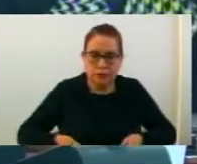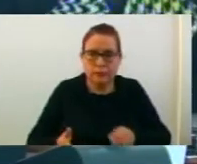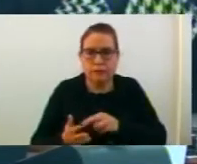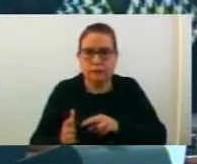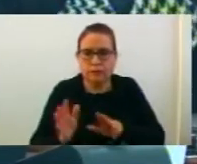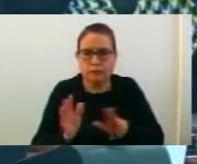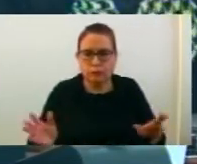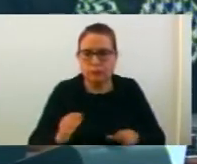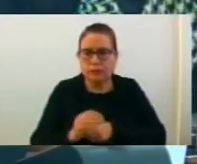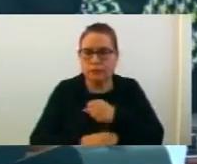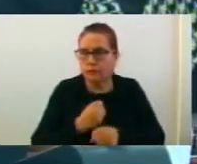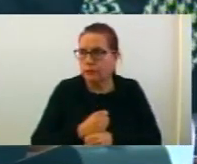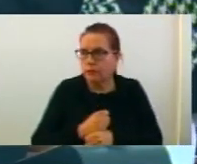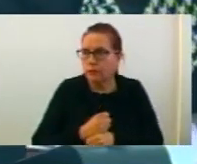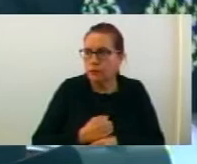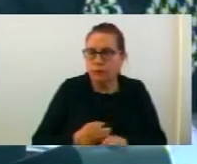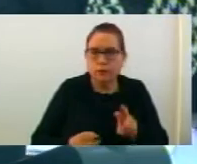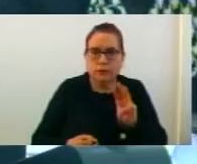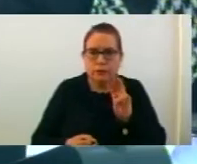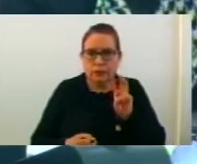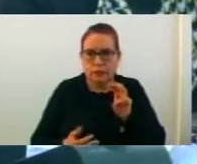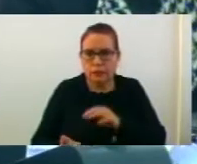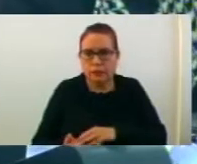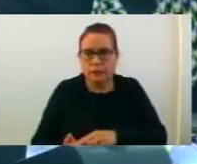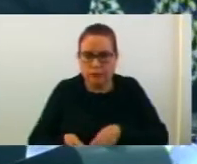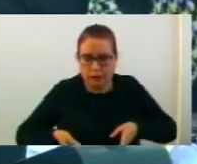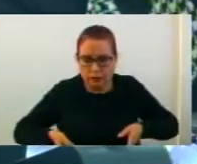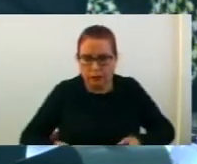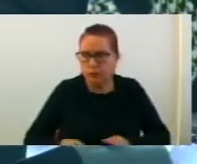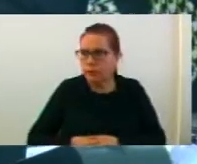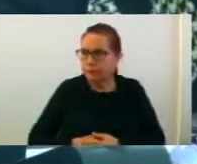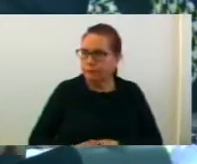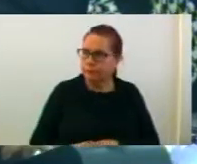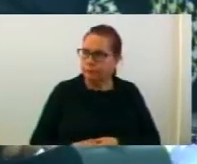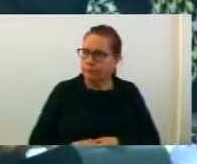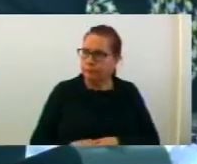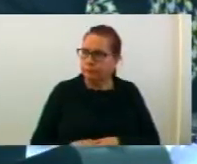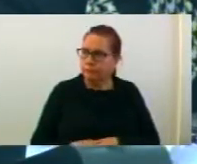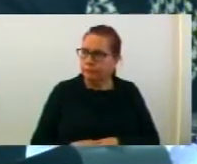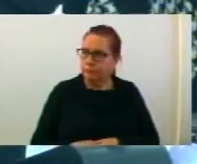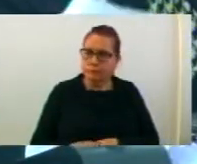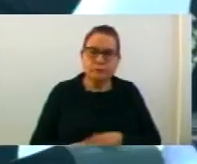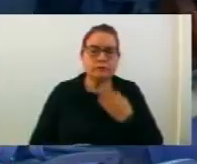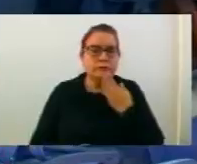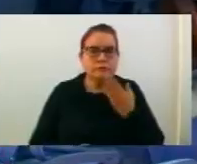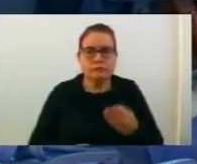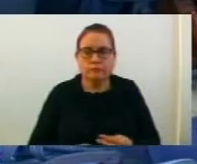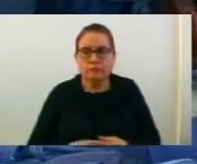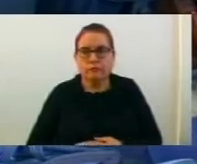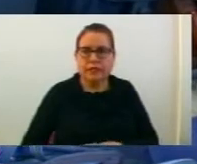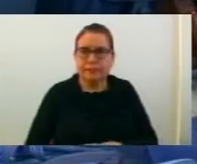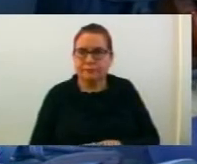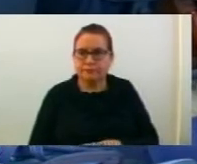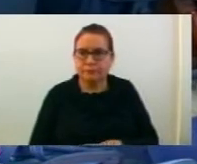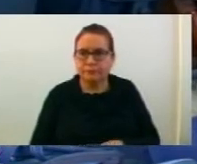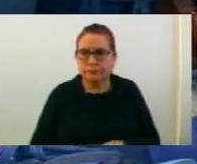година, во нето износ од 3000 денари за новороденче. Благодарам. Благодарам. Отврам претрес по